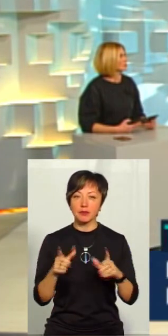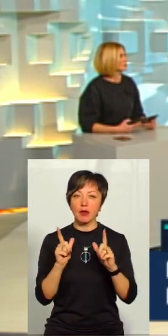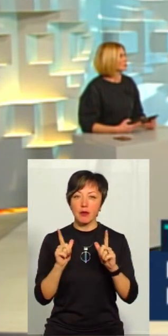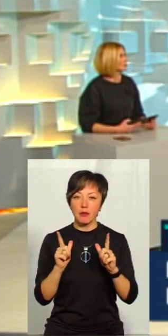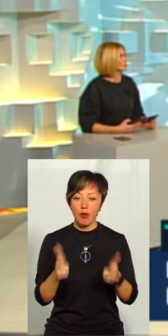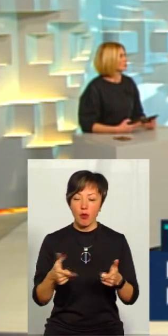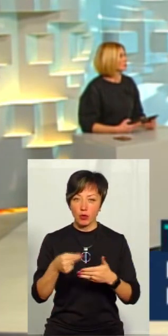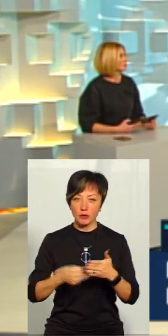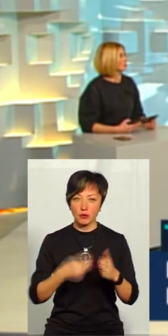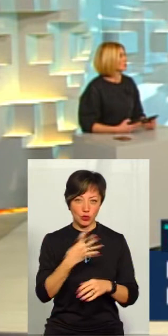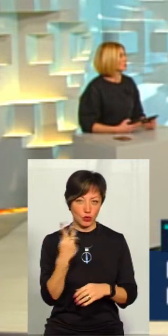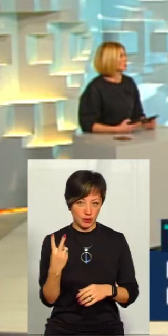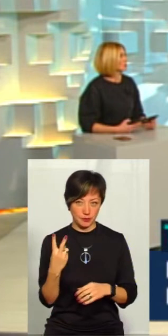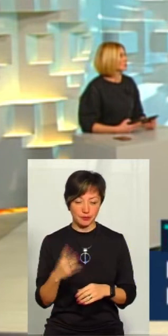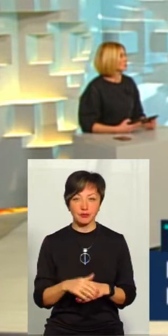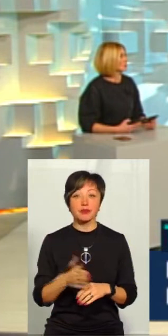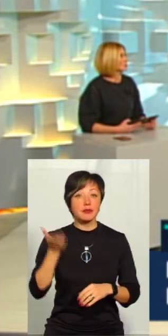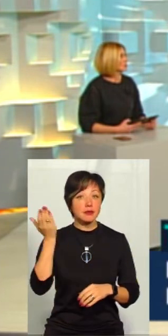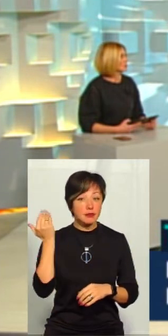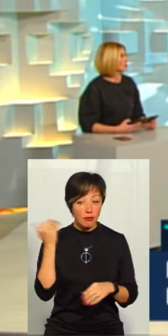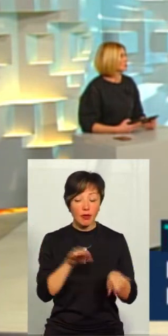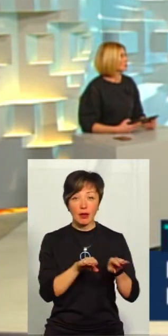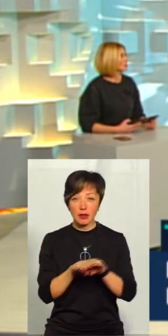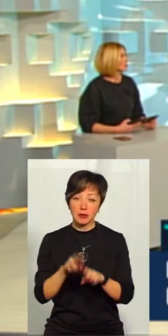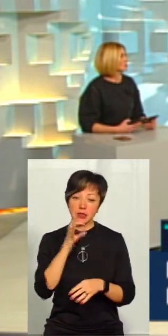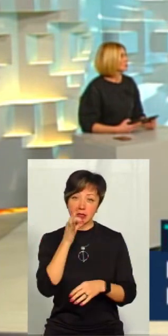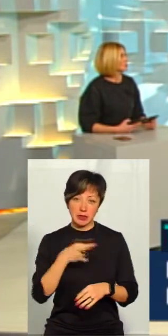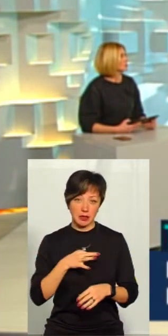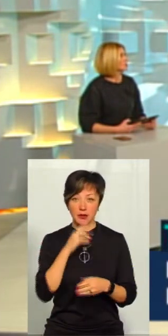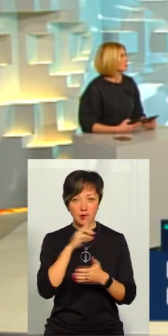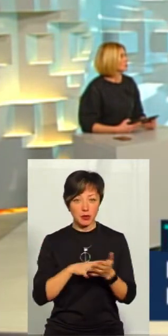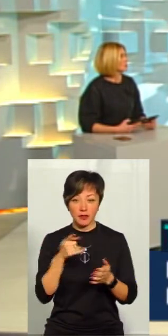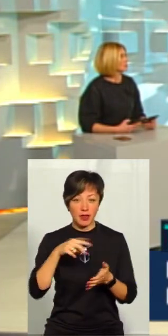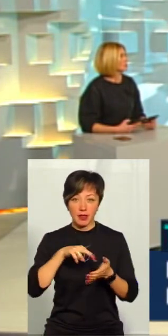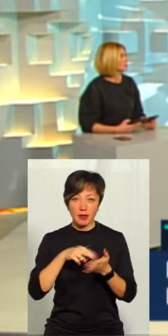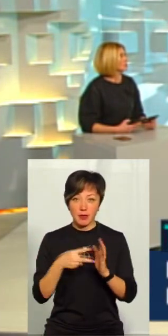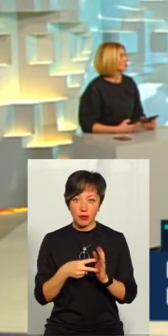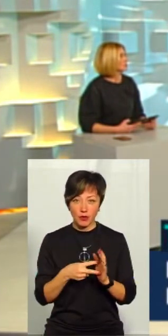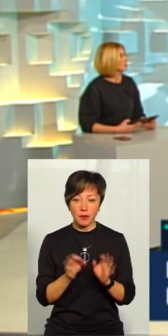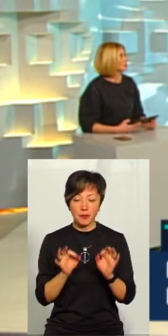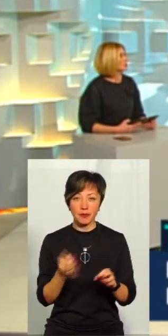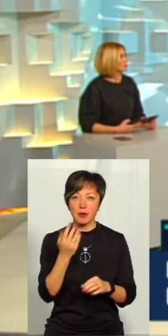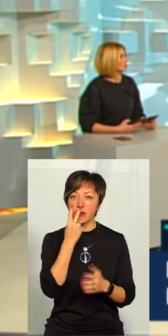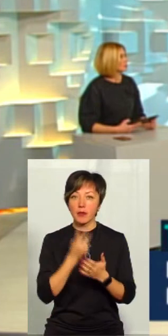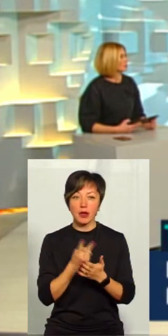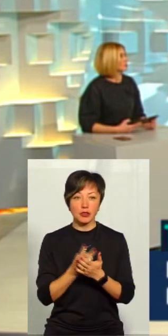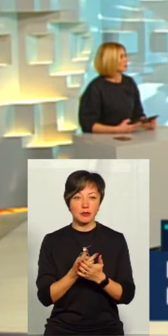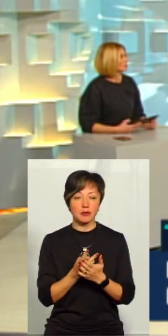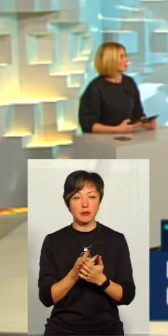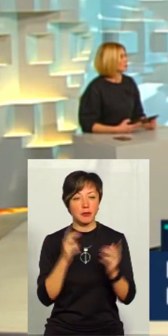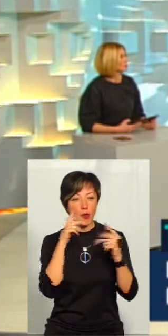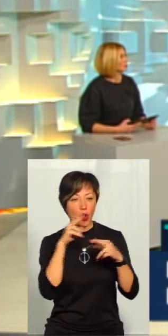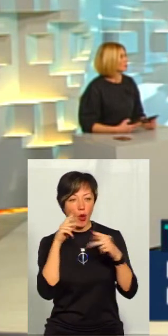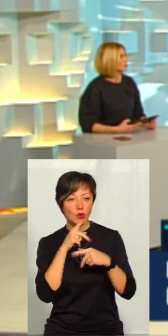погоди лише 42. Тобто, вже на тому етапі сказали, вибачте, ви не спланували належним чином, тобто, ми вас бачимо певні